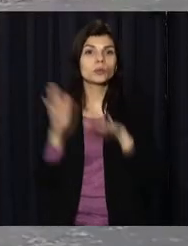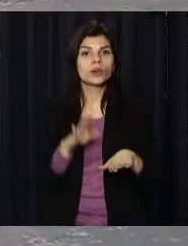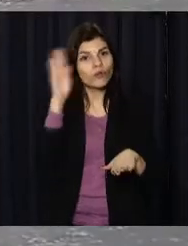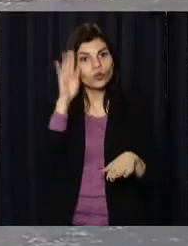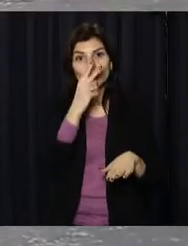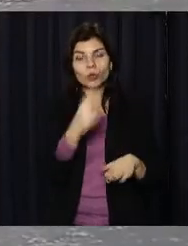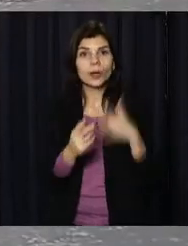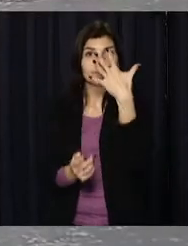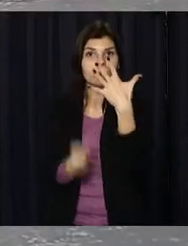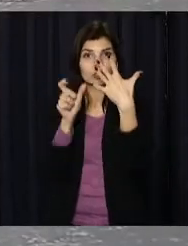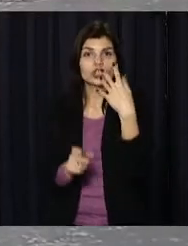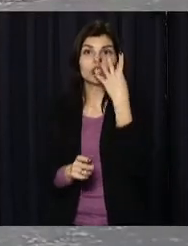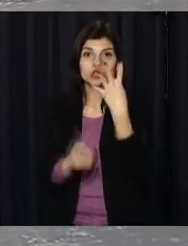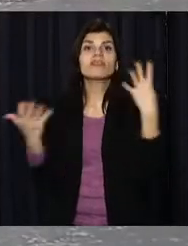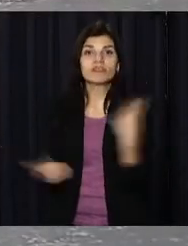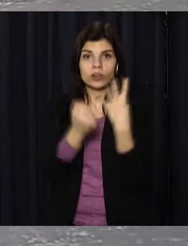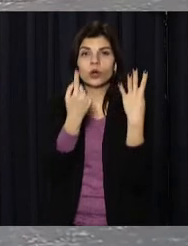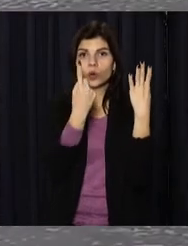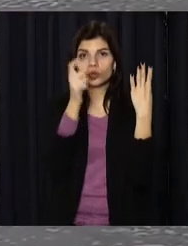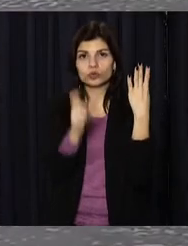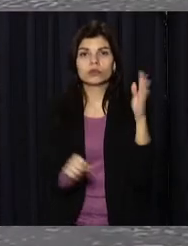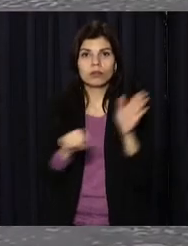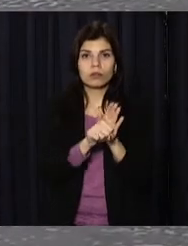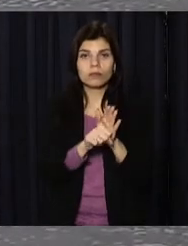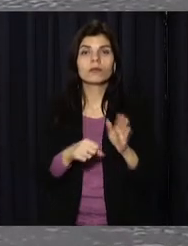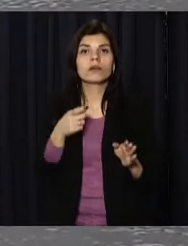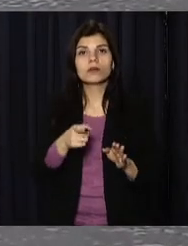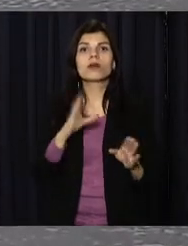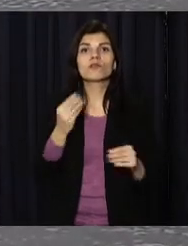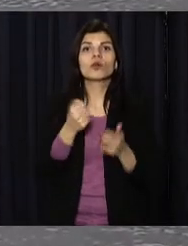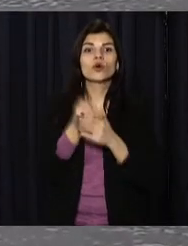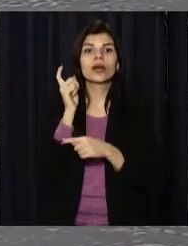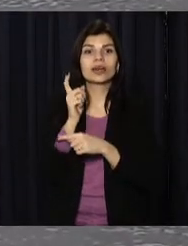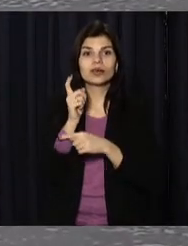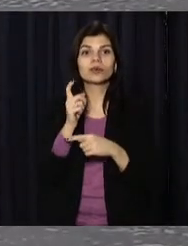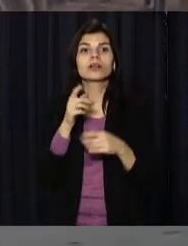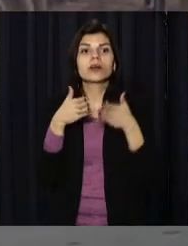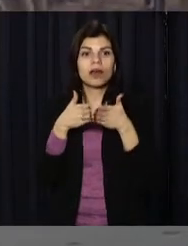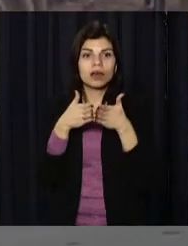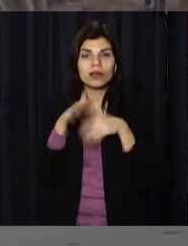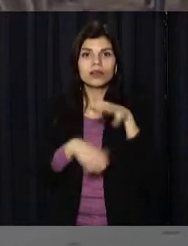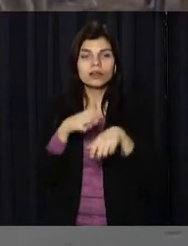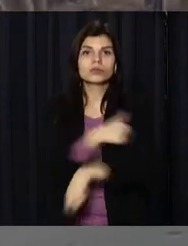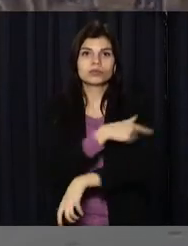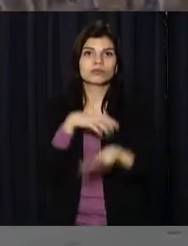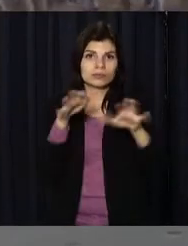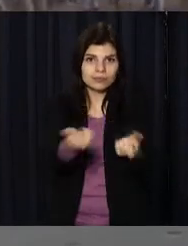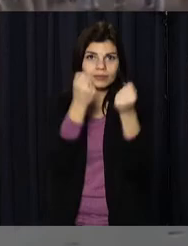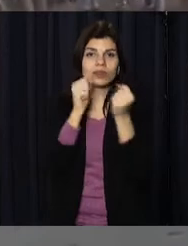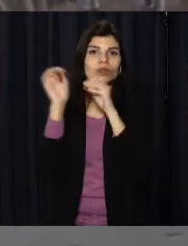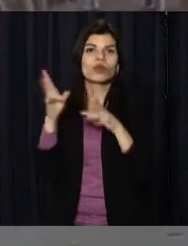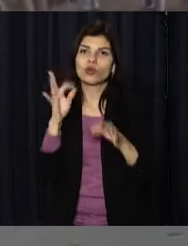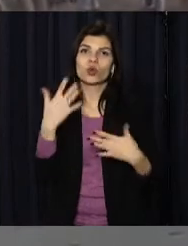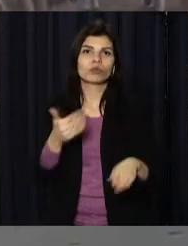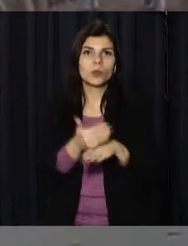рятувальники, які прибули на місце, у воді побачили п'ятьох. Чотирьох врятували, одна людина загинула. Зокрема, до рибалки дісталися